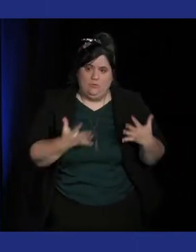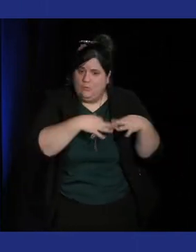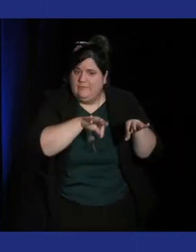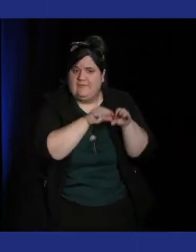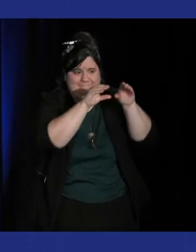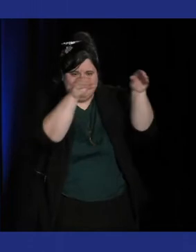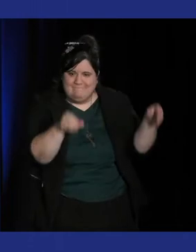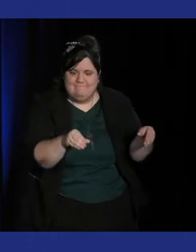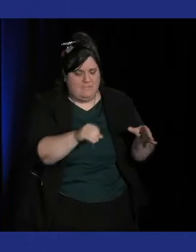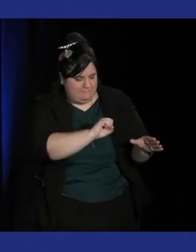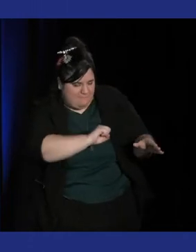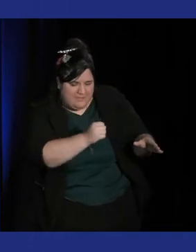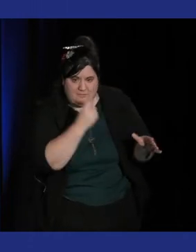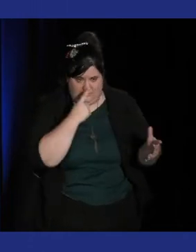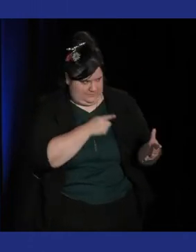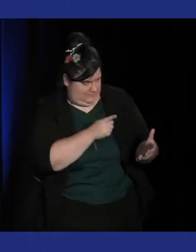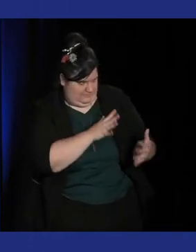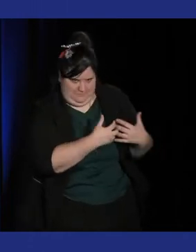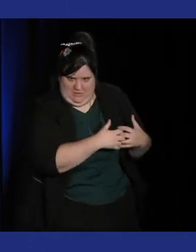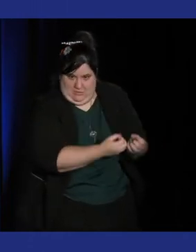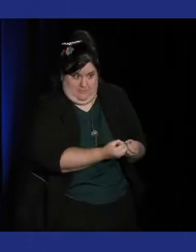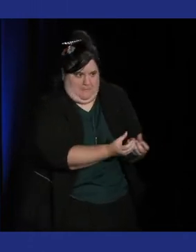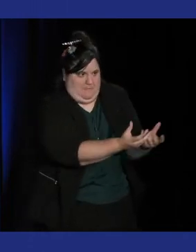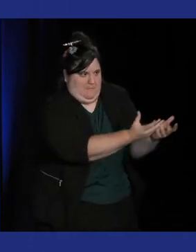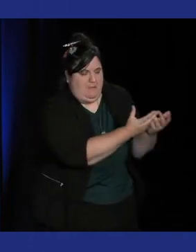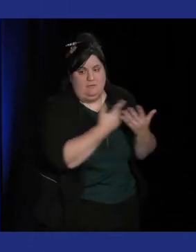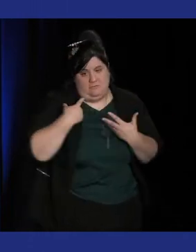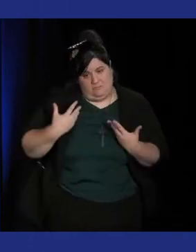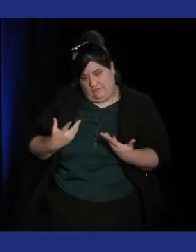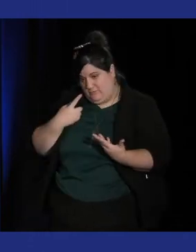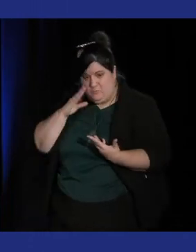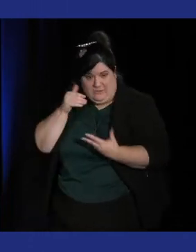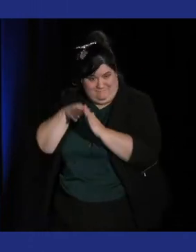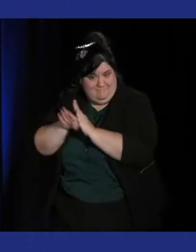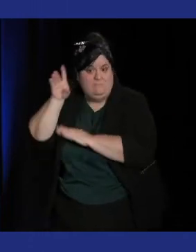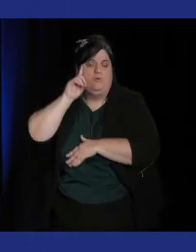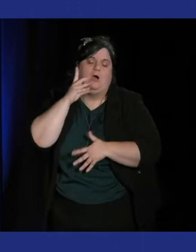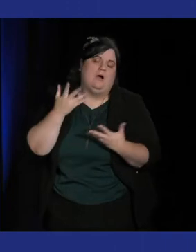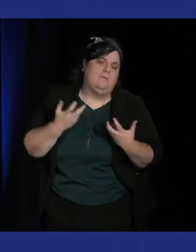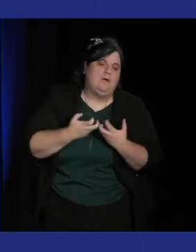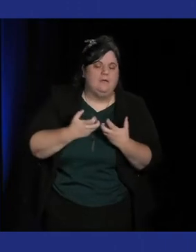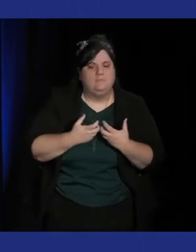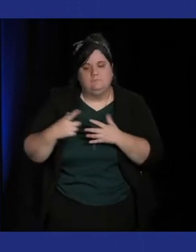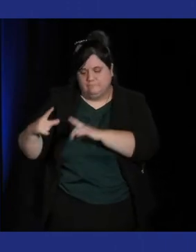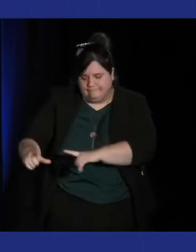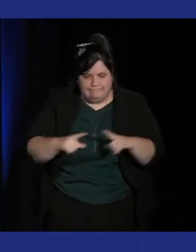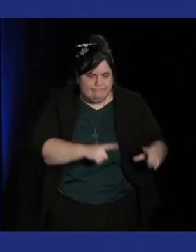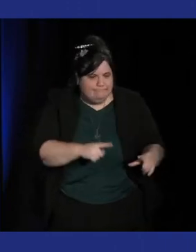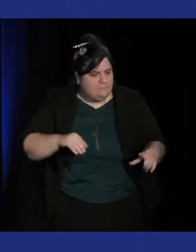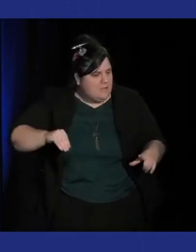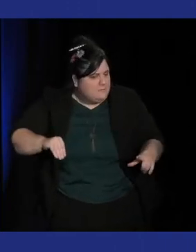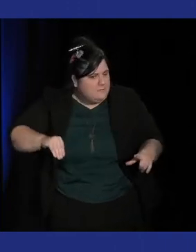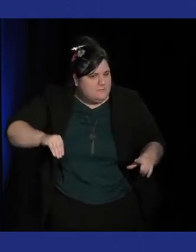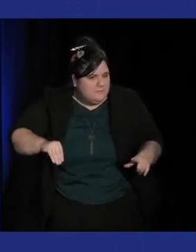Et je pense que la popularité du genre aussi elle a aussi décollé quand on a commencé à avoir des contrôleurs spécifiques que ce soit une platine de DJ, un piano ou un tapis de danse.